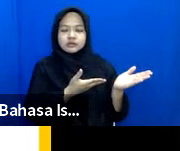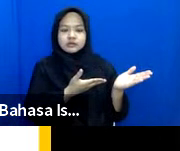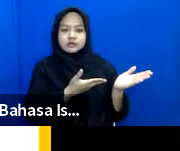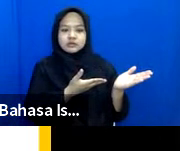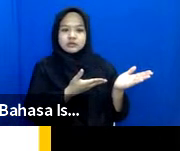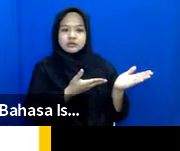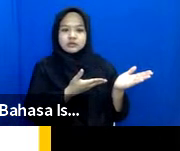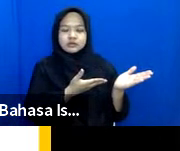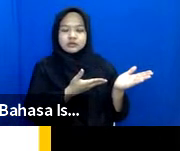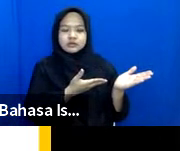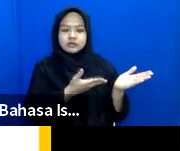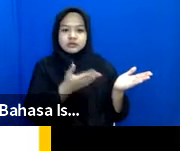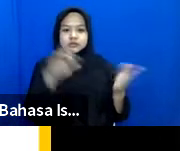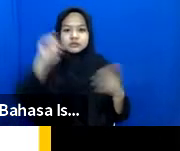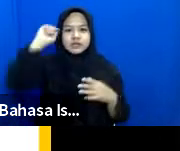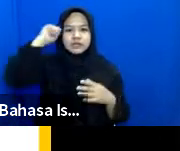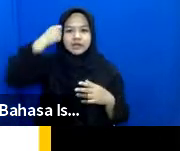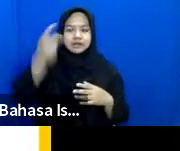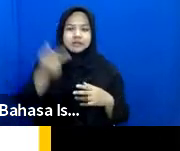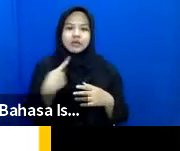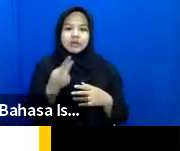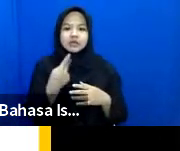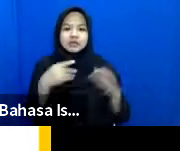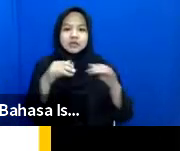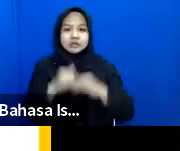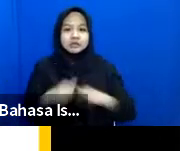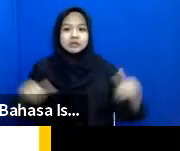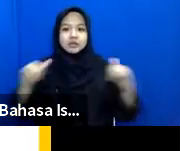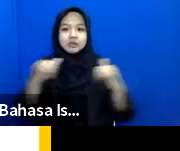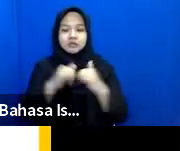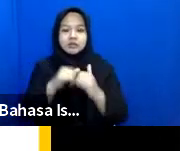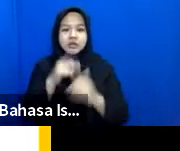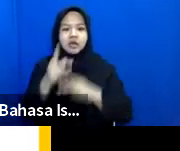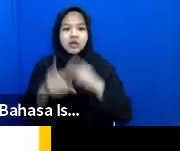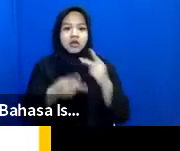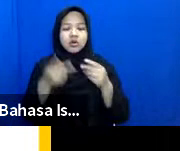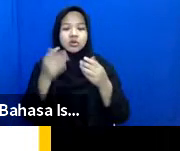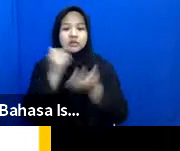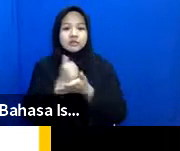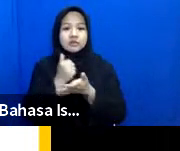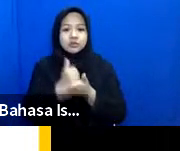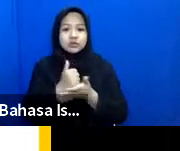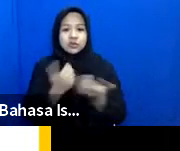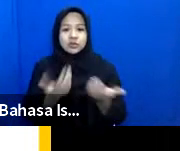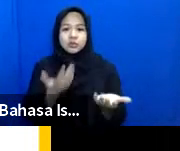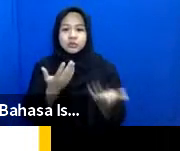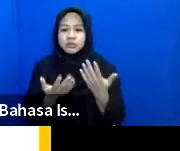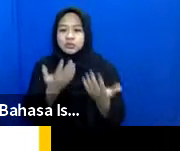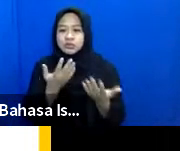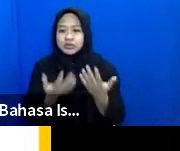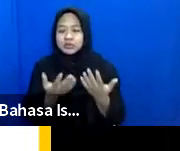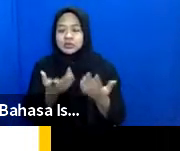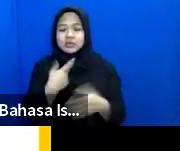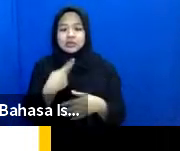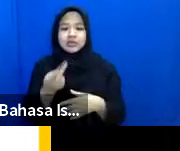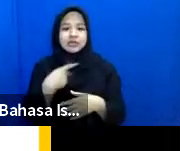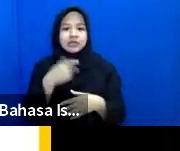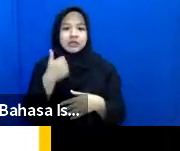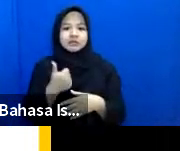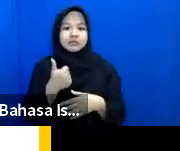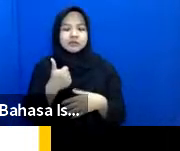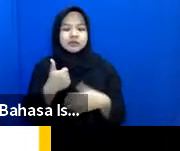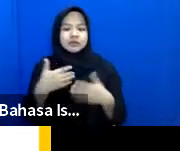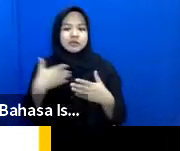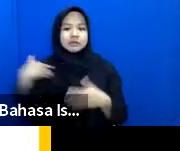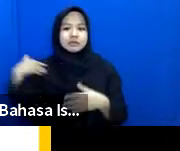istilahnya refreshing buat kita bersama saja bahwa pada dasarnya mungkin saja kita bisa menjadi